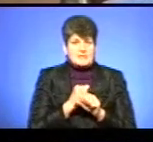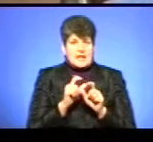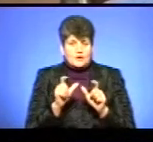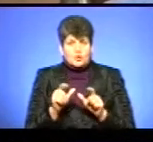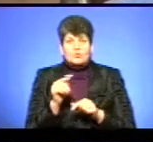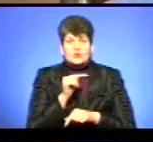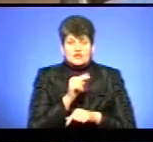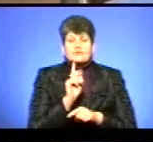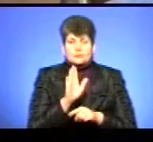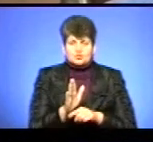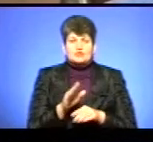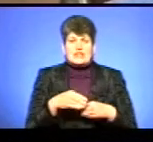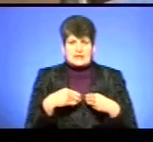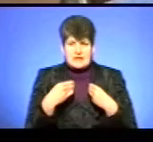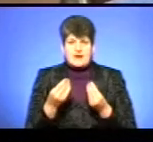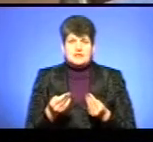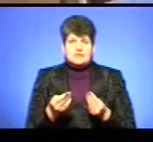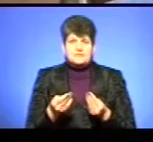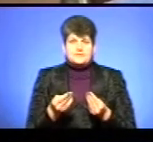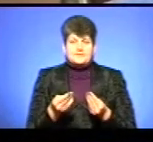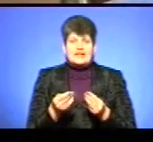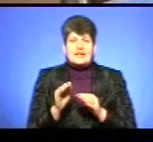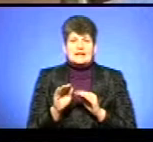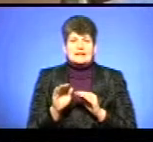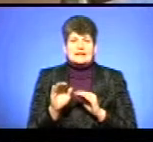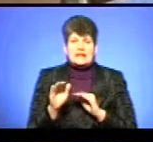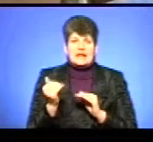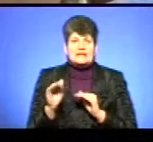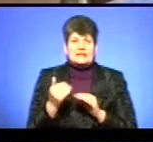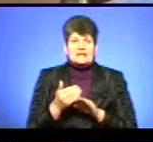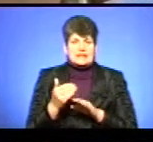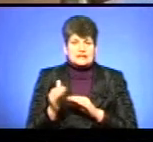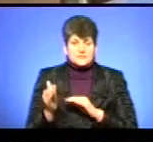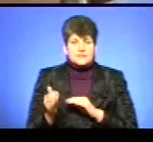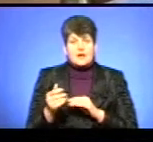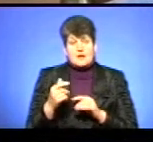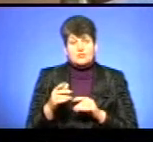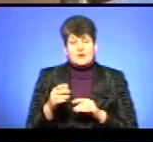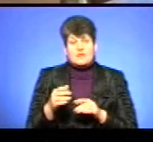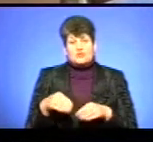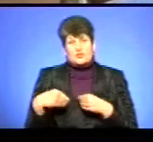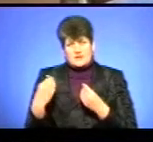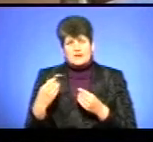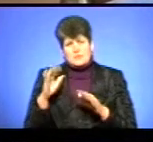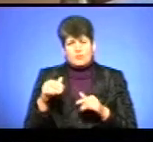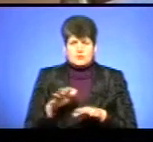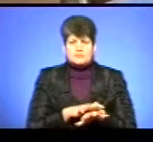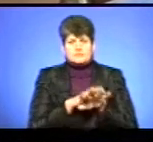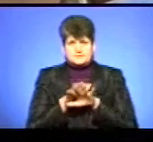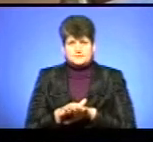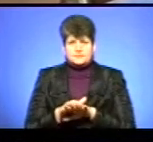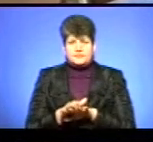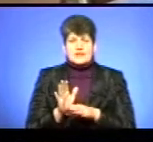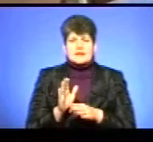вони будуть давати кредит, тобто видавати інсулін, а ми потім покриємо ці видатки з